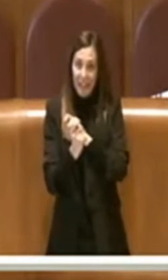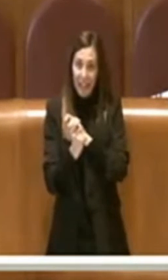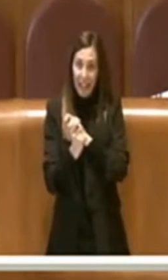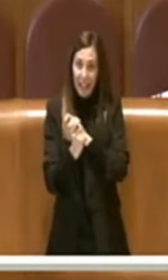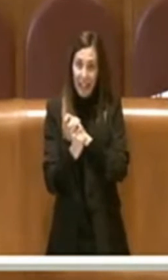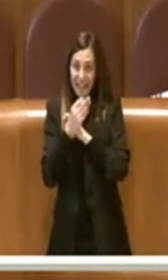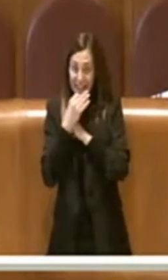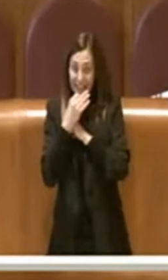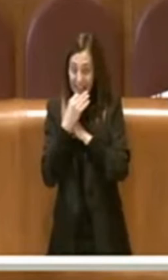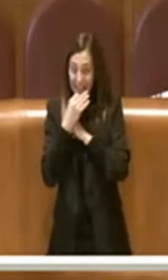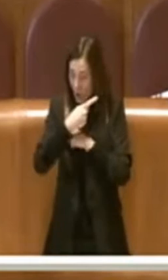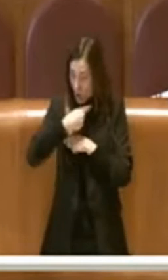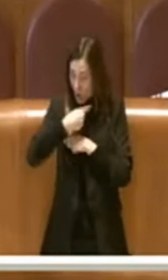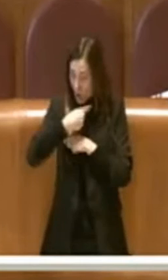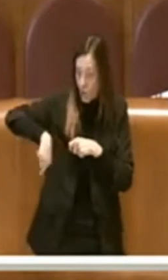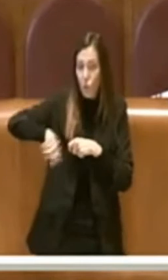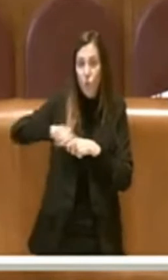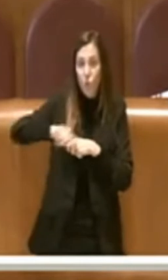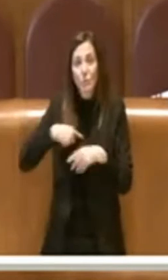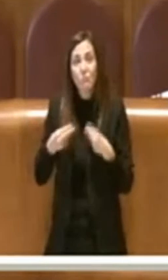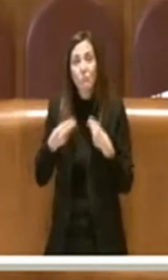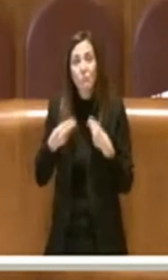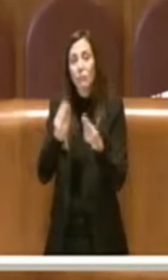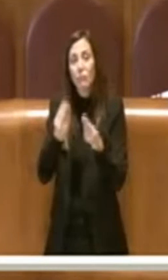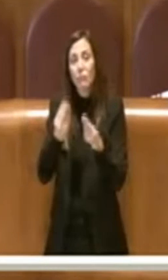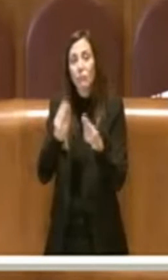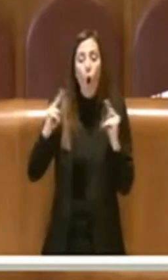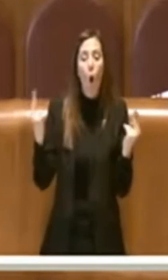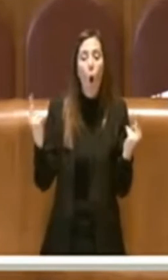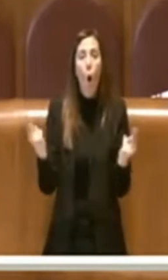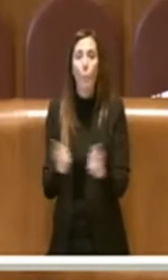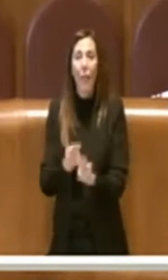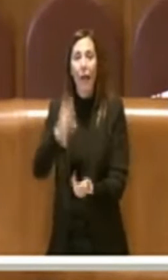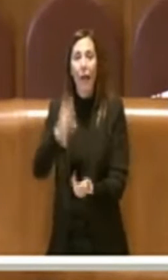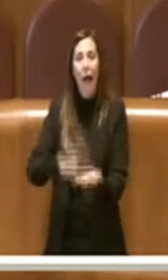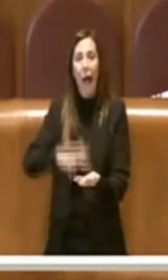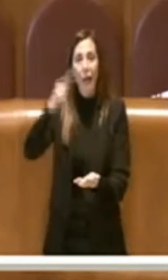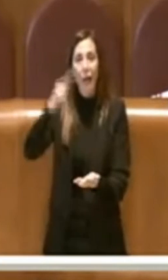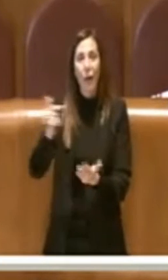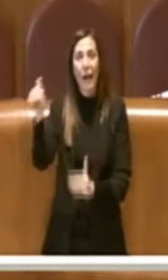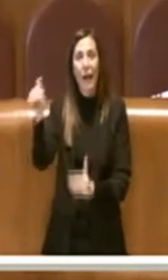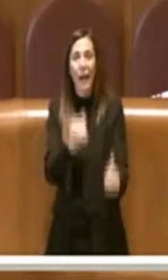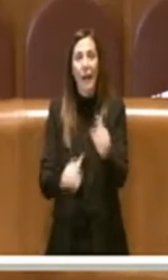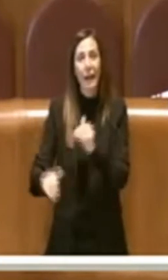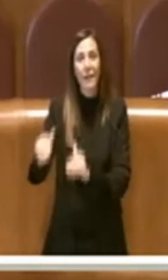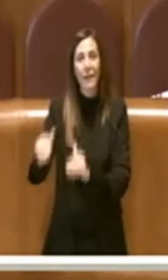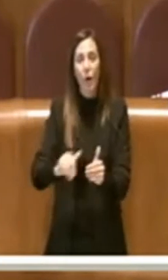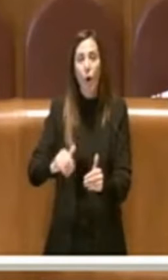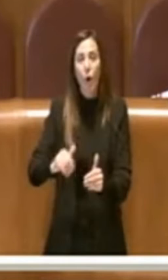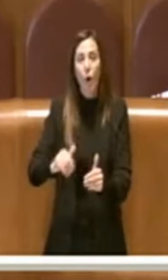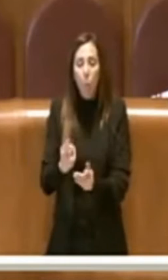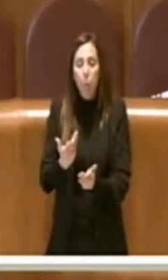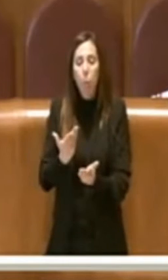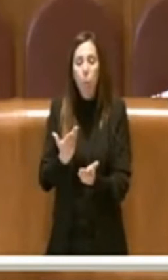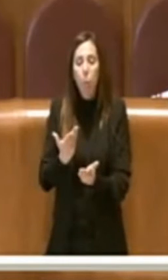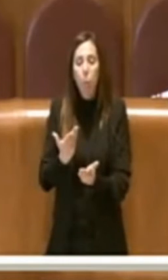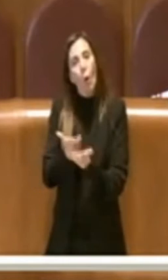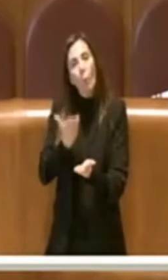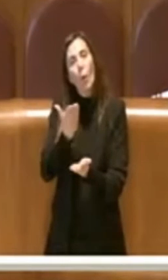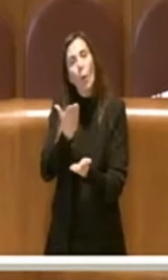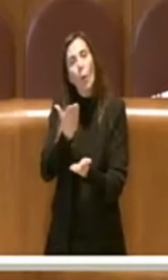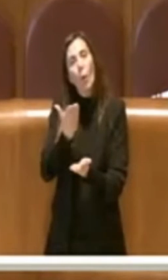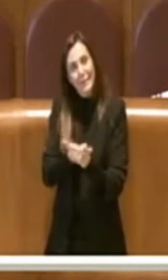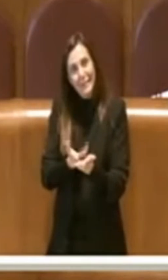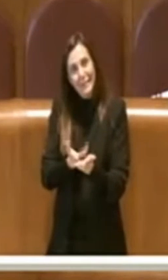fatto a dare una piena e completa attuazione al referendum propositivo senza quorum, al referendum